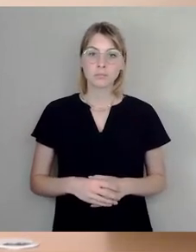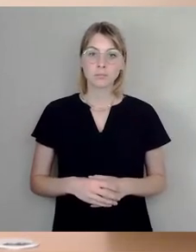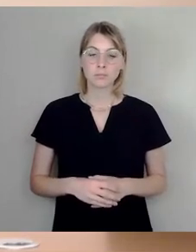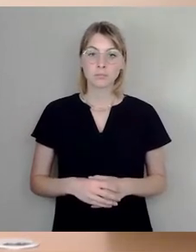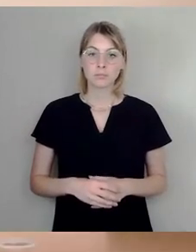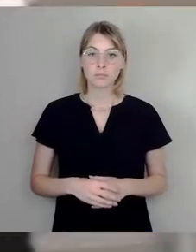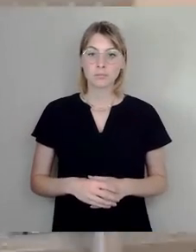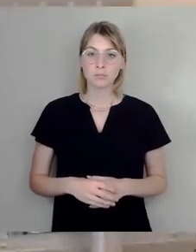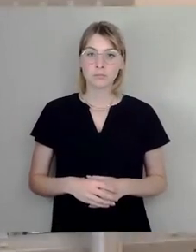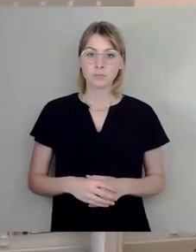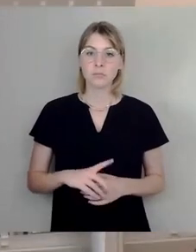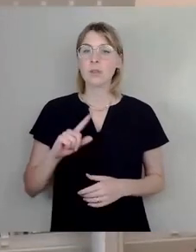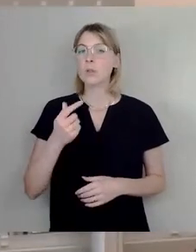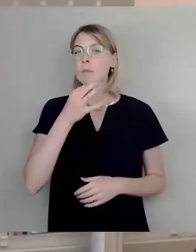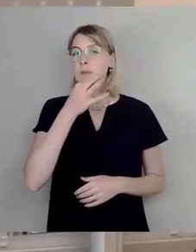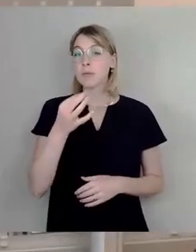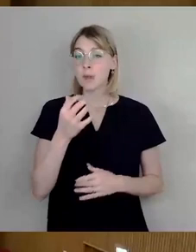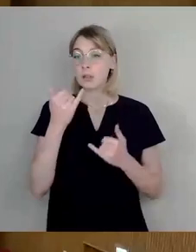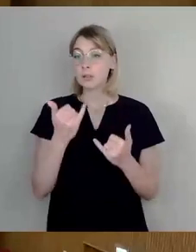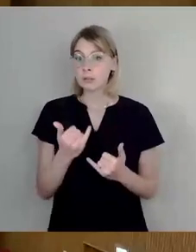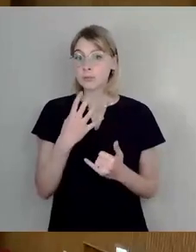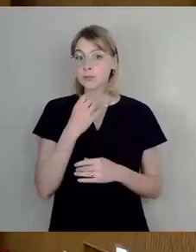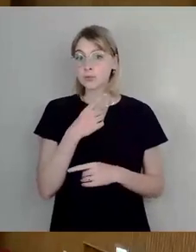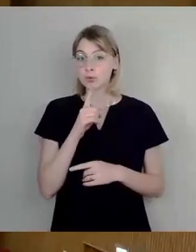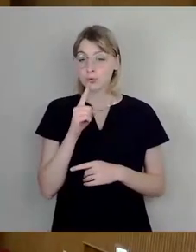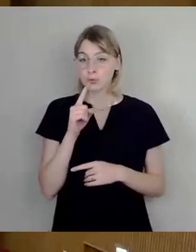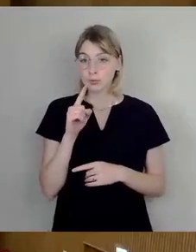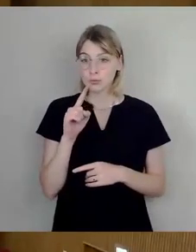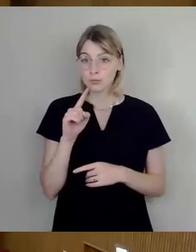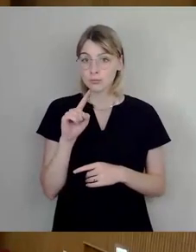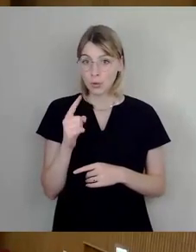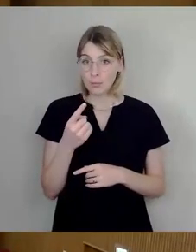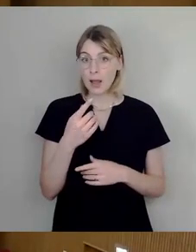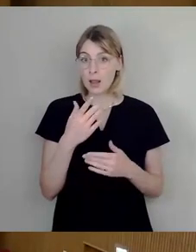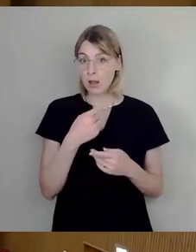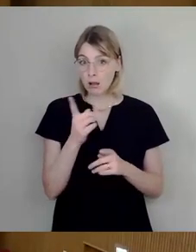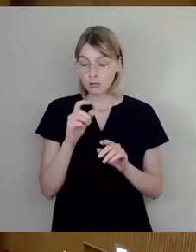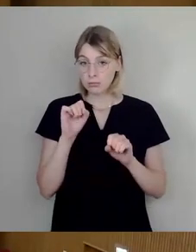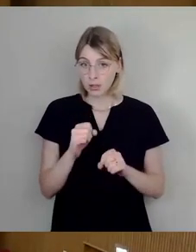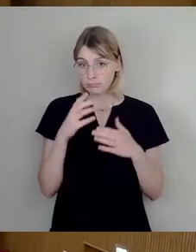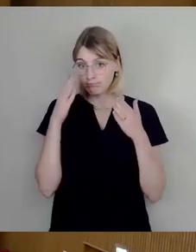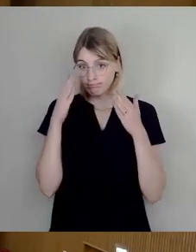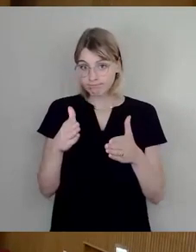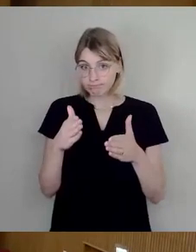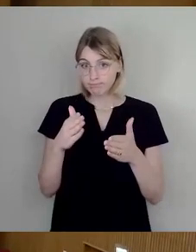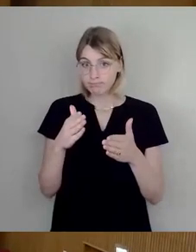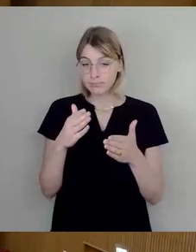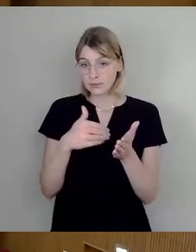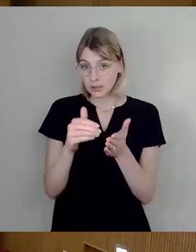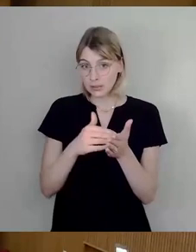ich frage mal jetzt, trauen wir uns noch zu, jetzt noch hier ordentlich zu Ende zu bringen oder ist das nicht möglich?